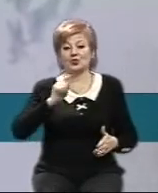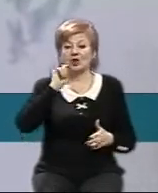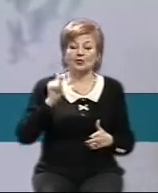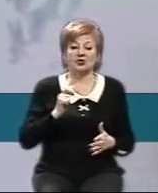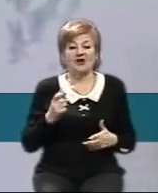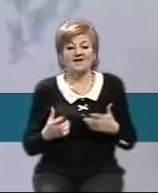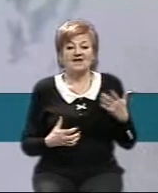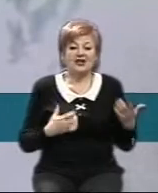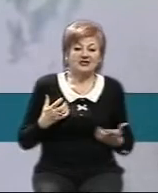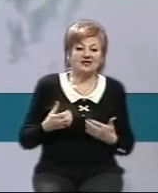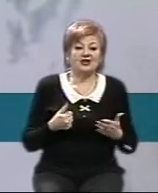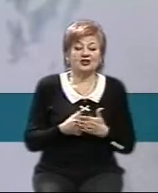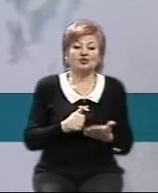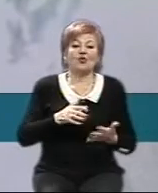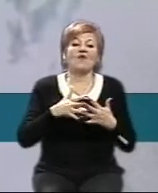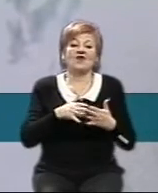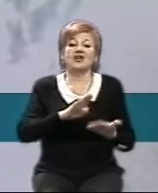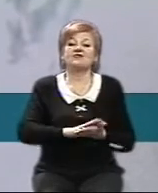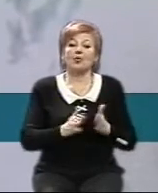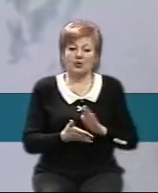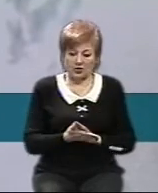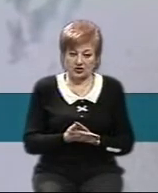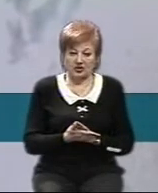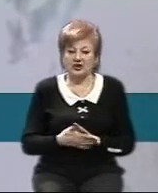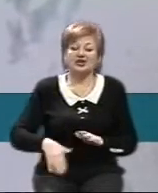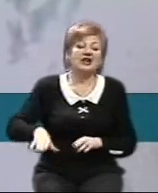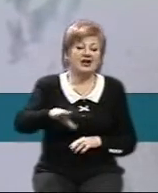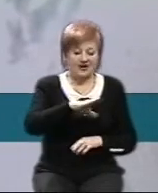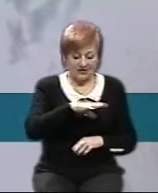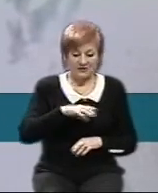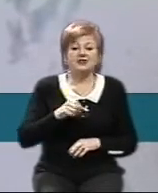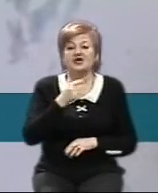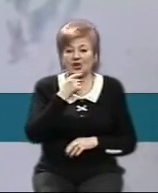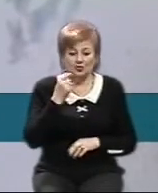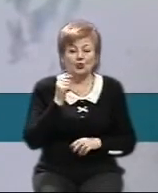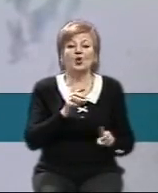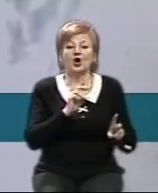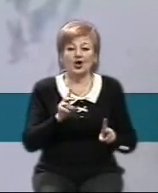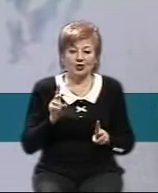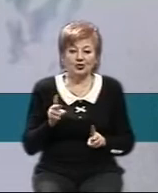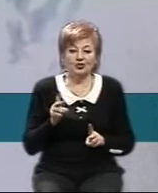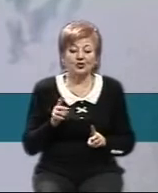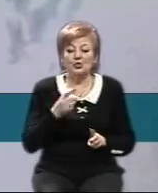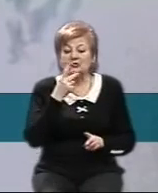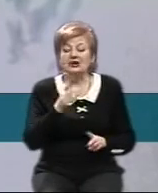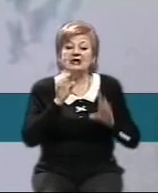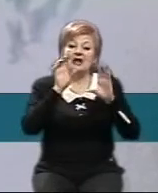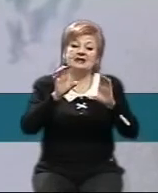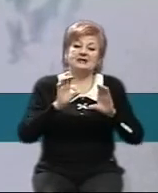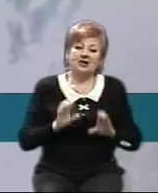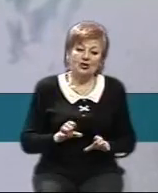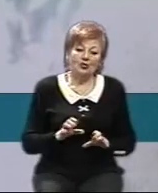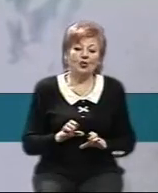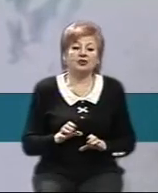хвилюватися щодо воєнного стану. Ми розуміємо, ну, всі, напевно, багато хто відкривав закон або перечитали дуже